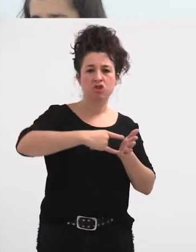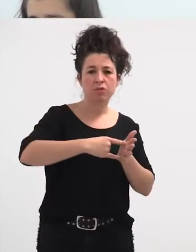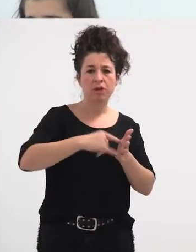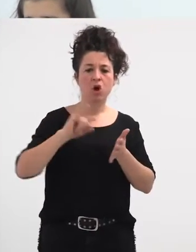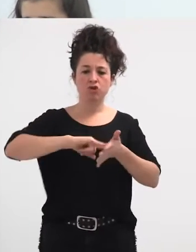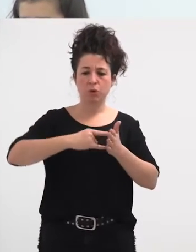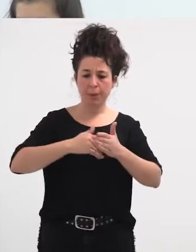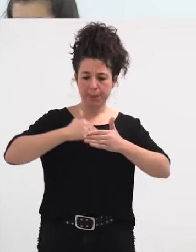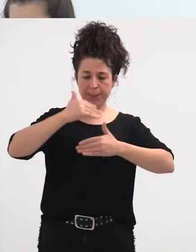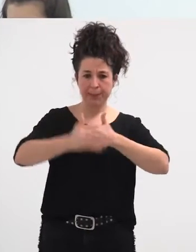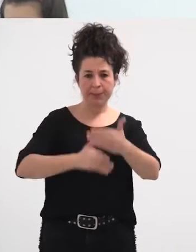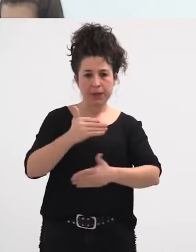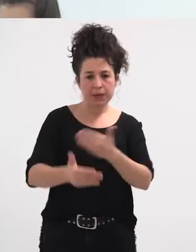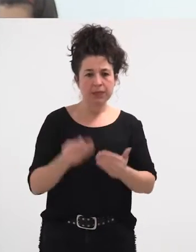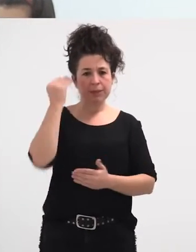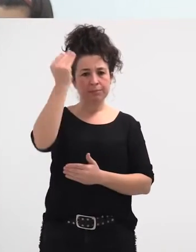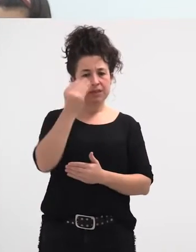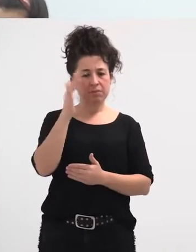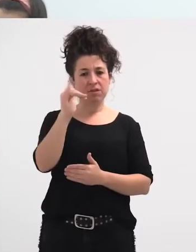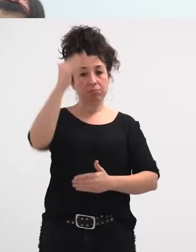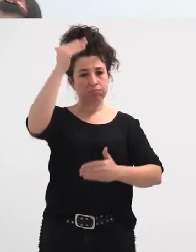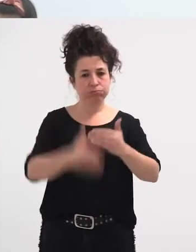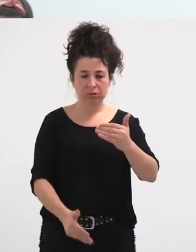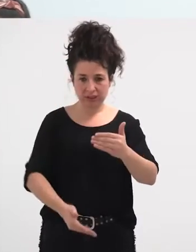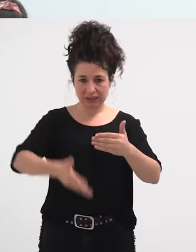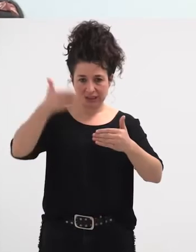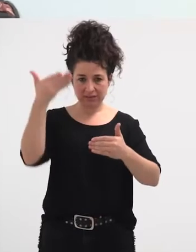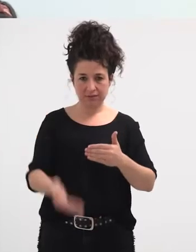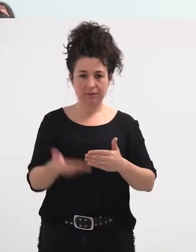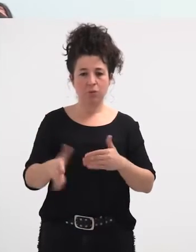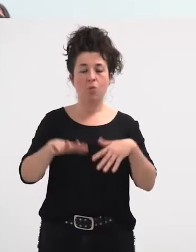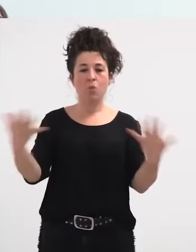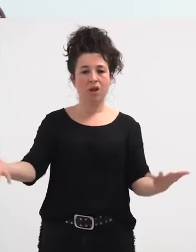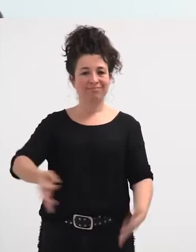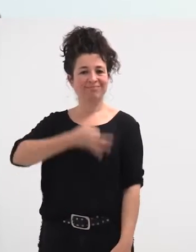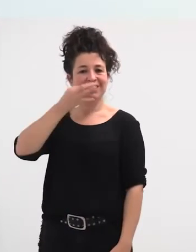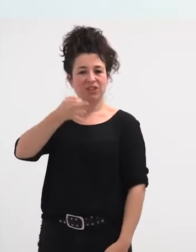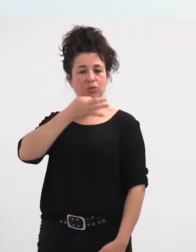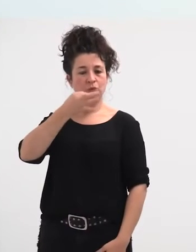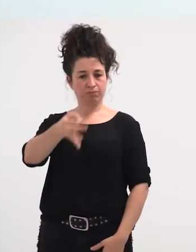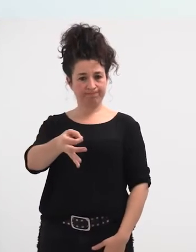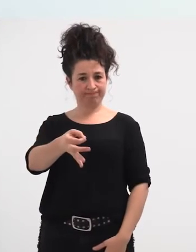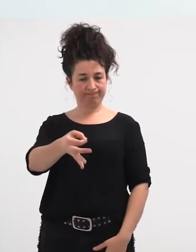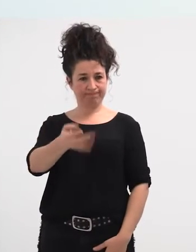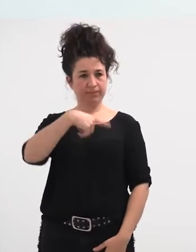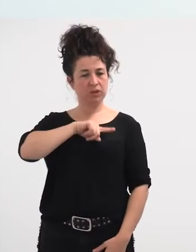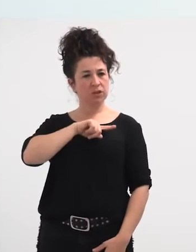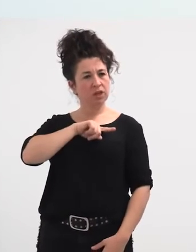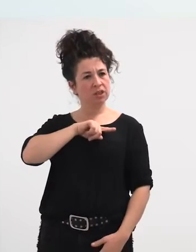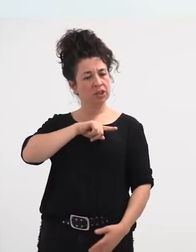prozesuan iruditzen zaigu, badagoela, oztopo oso handi bat, errelatoa dena. asko ikasitugu,